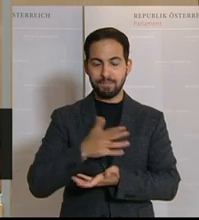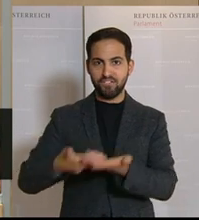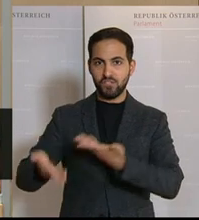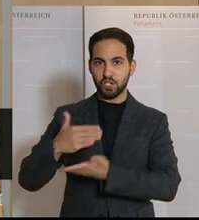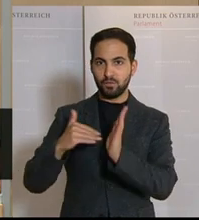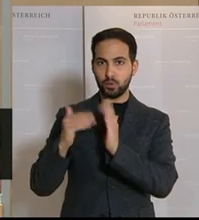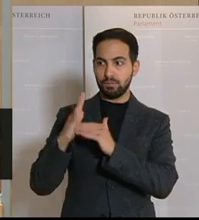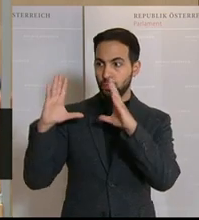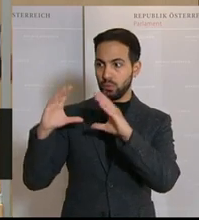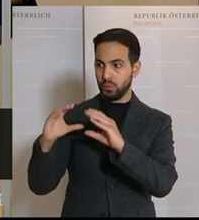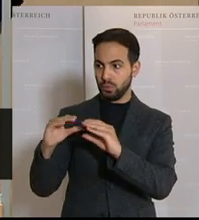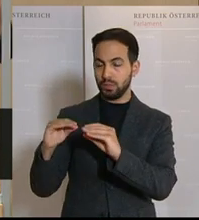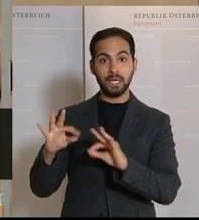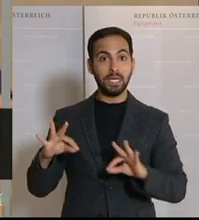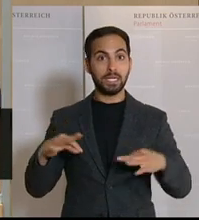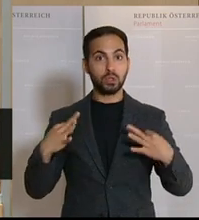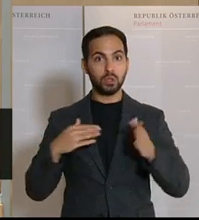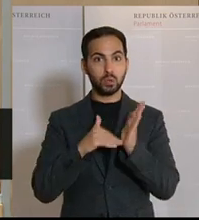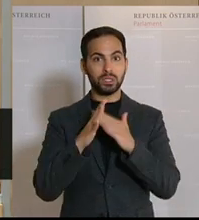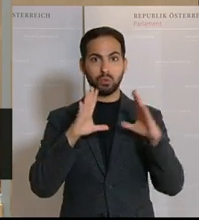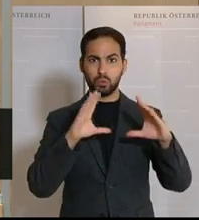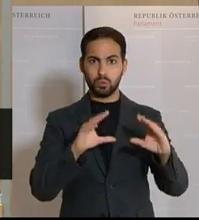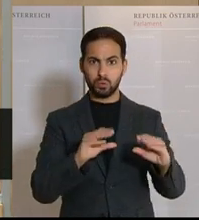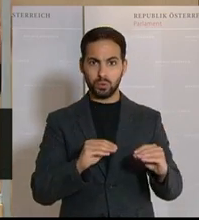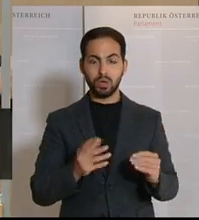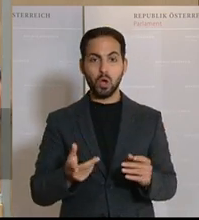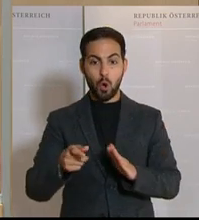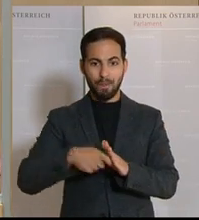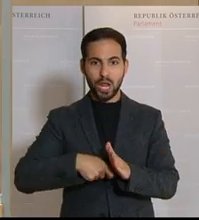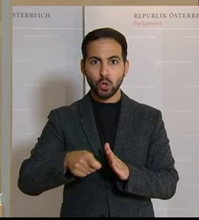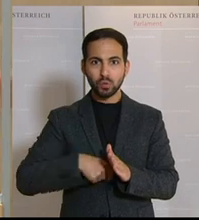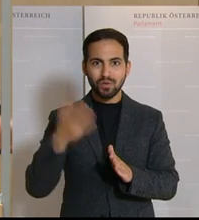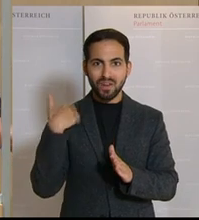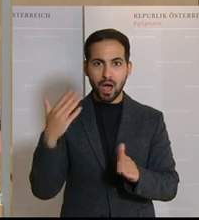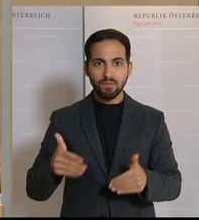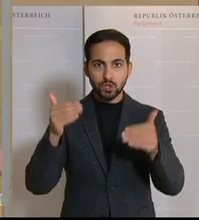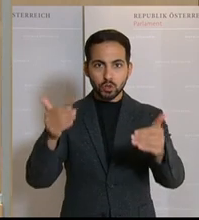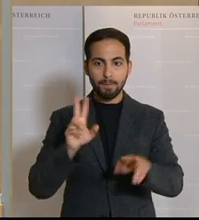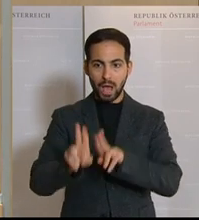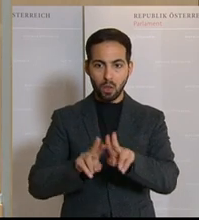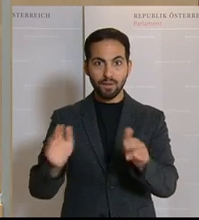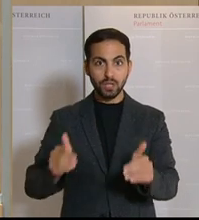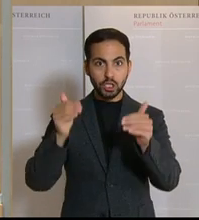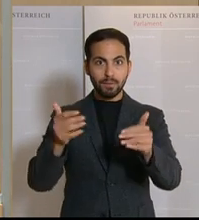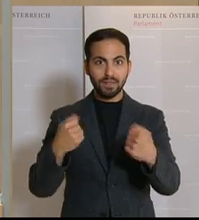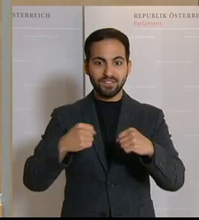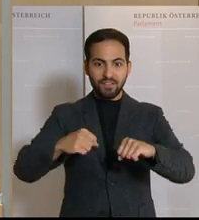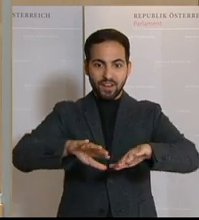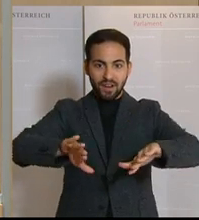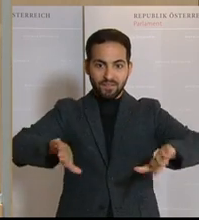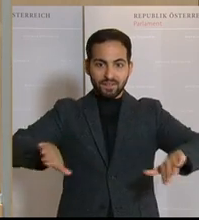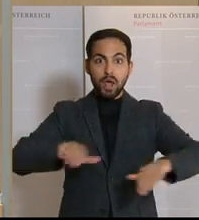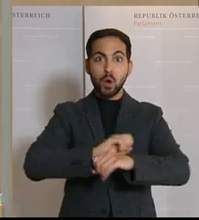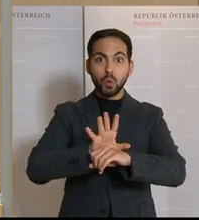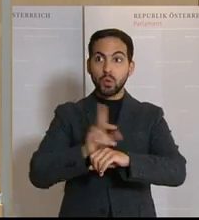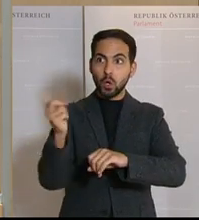heruntergefahren, es wurde das Gesundheitssystem heruntergefahren, Operationen verschoben, Behandlungen verschoben, damit Plätze freigemacht werden können